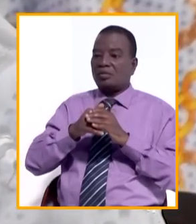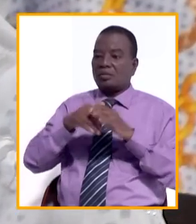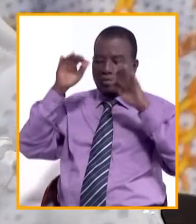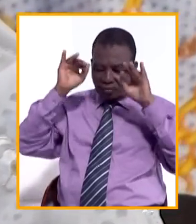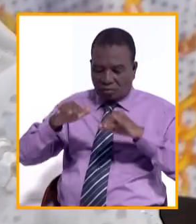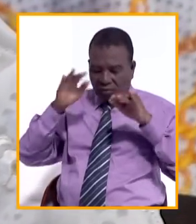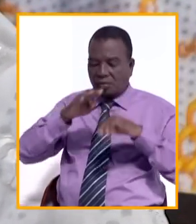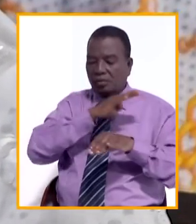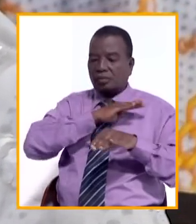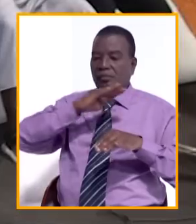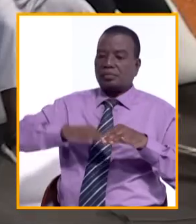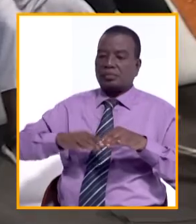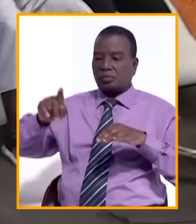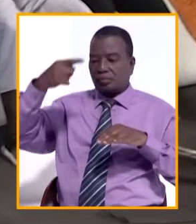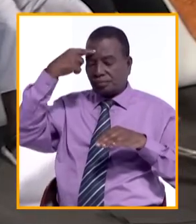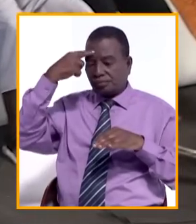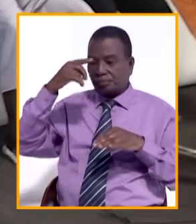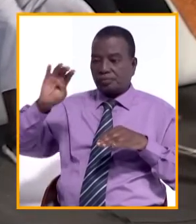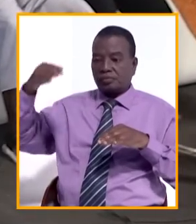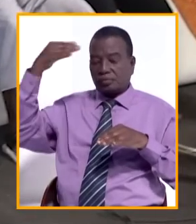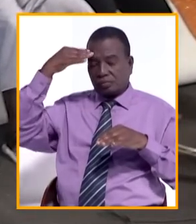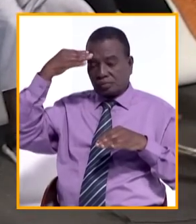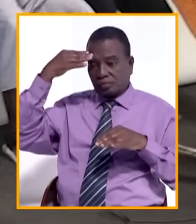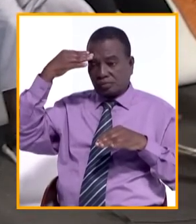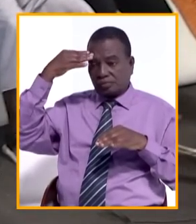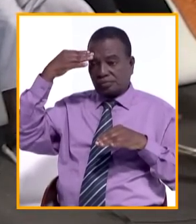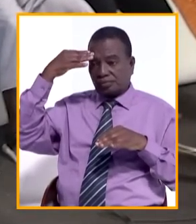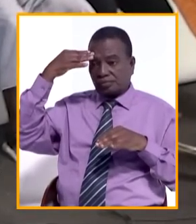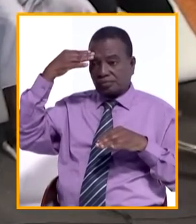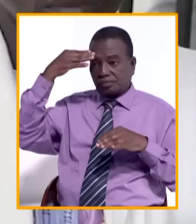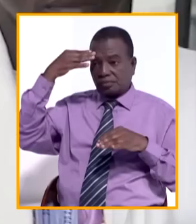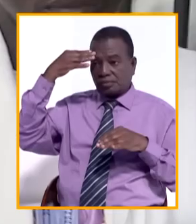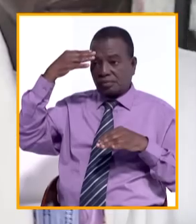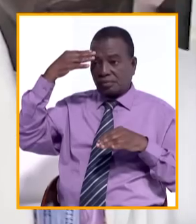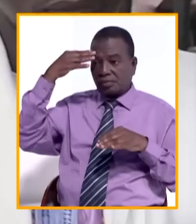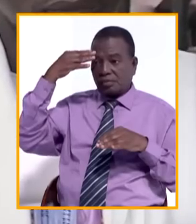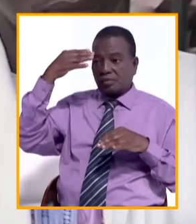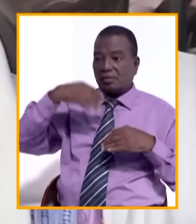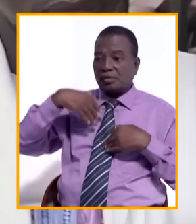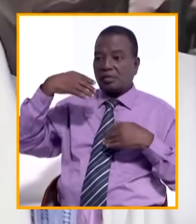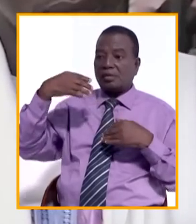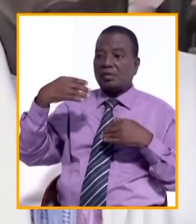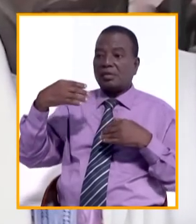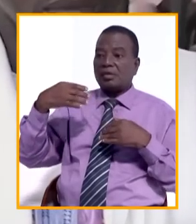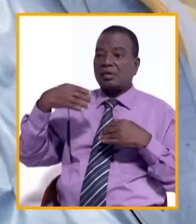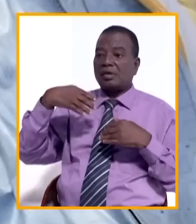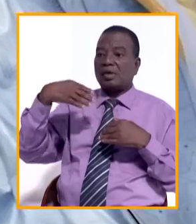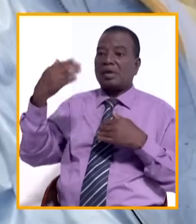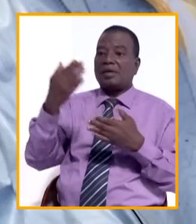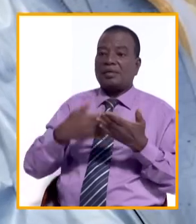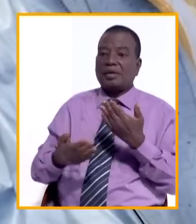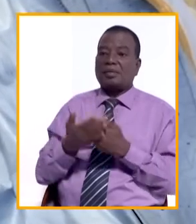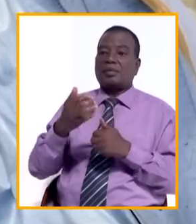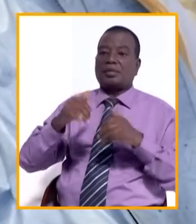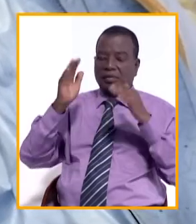des membres du gouvernement. La ministre Maria Toukouné, profitant de l'occasion à inviter guides religieux et prédicateurs, a plus de